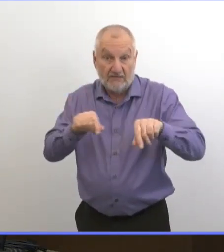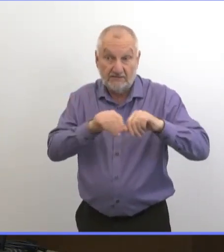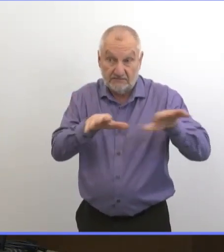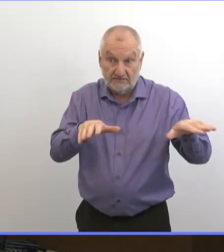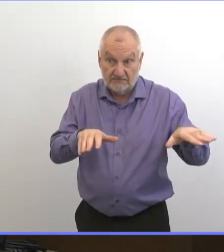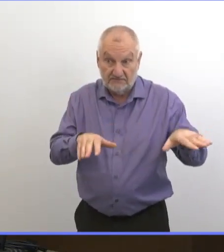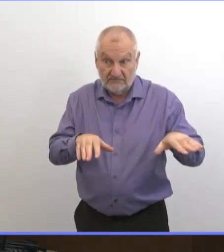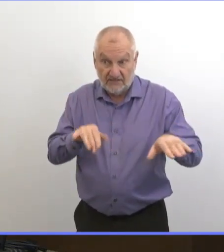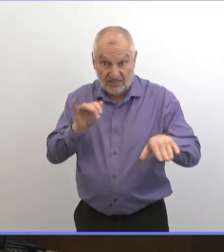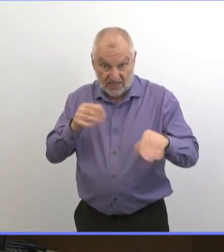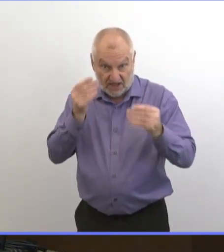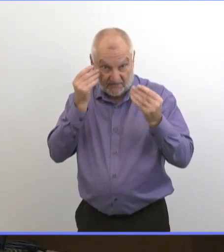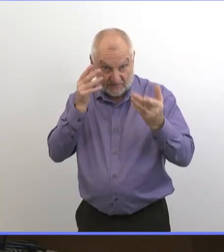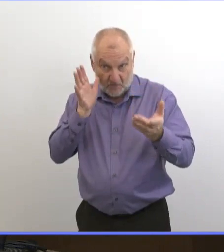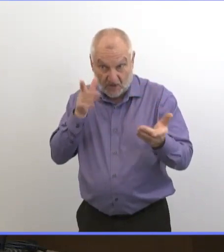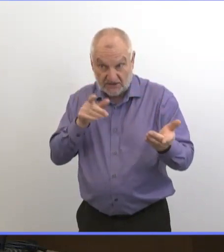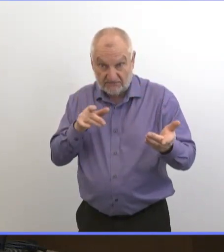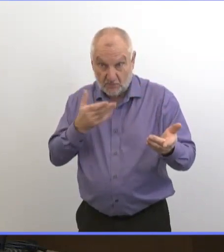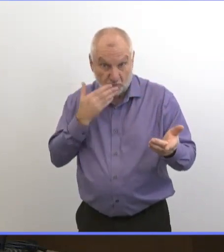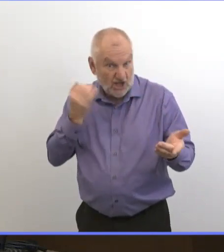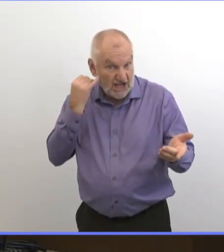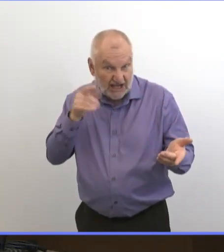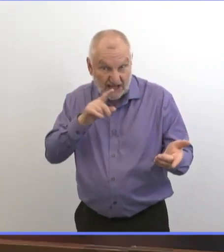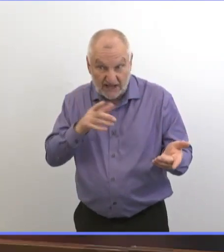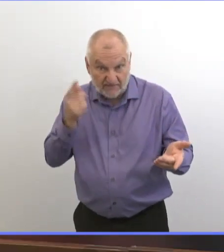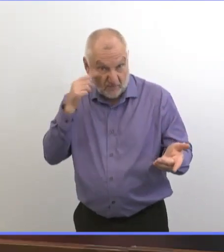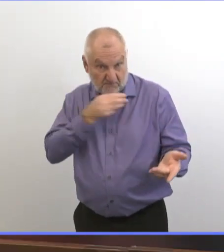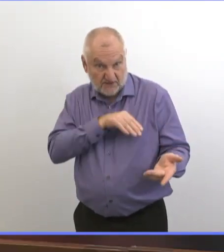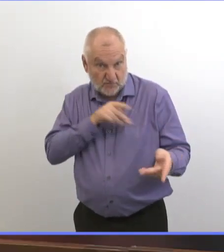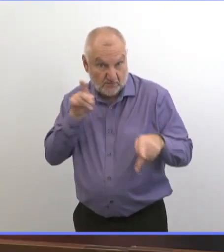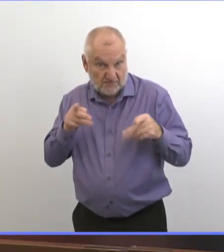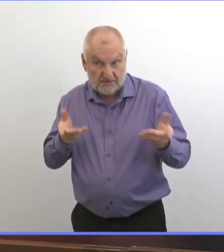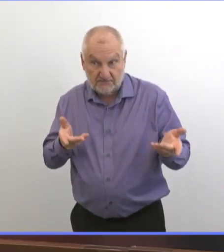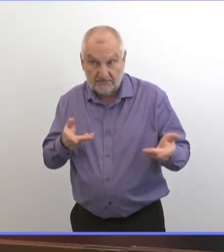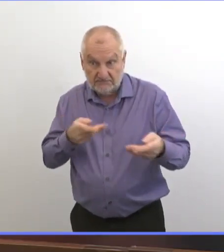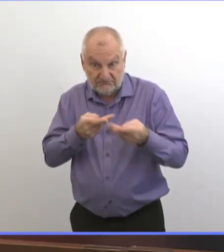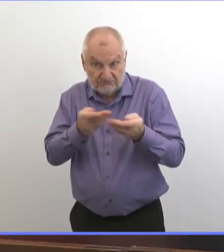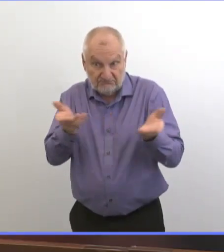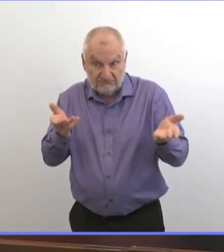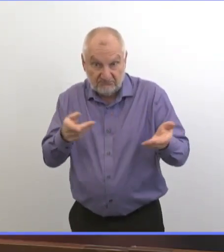des restaurants, etc.? Est-ce que vous pensez que c dangereux pour les Manitobains ?